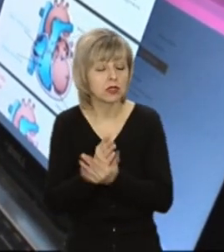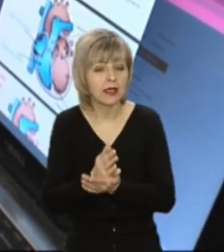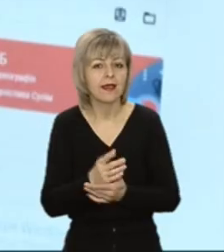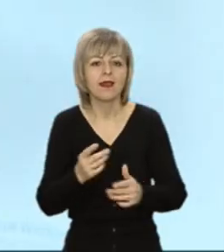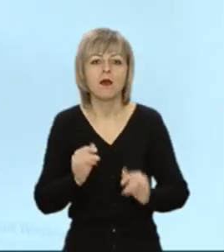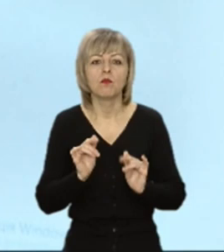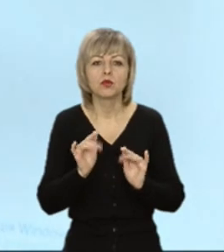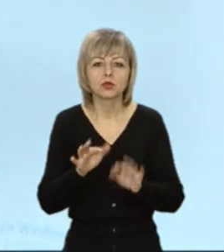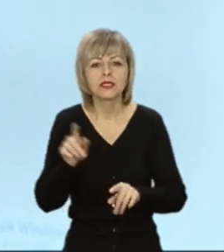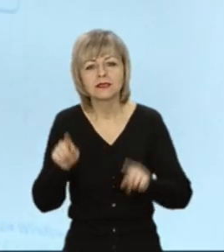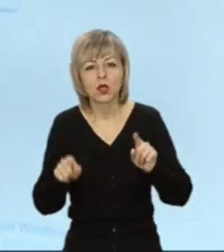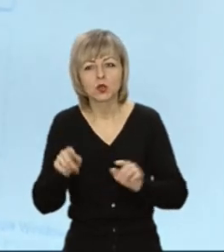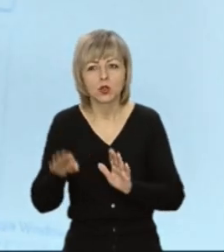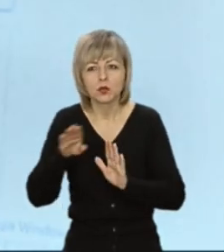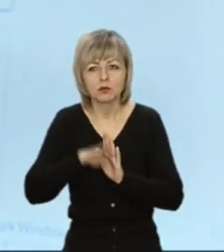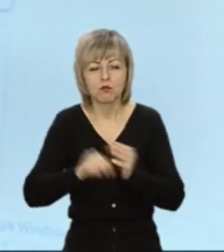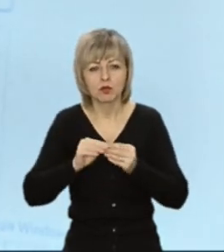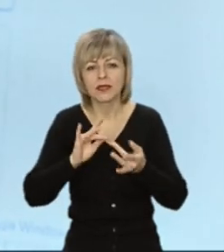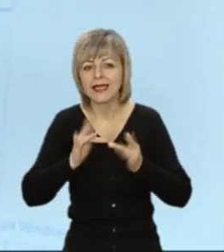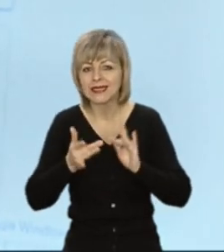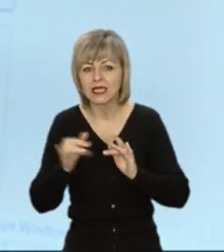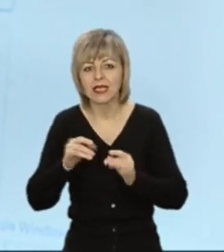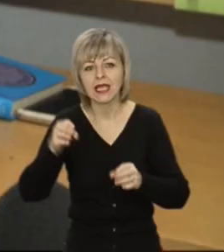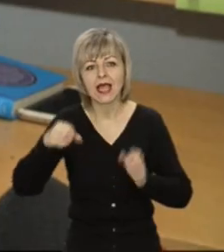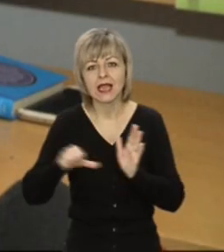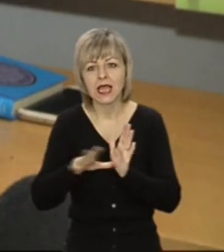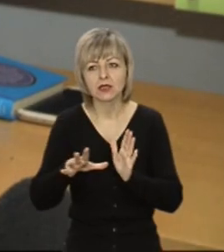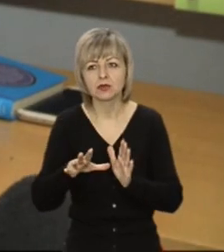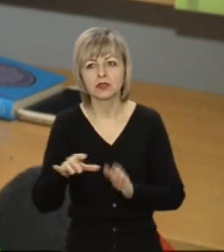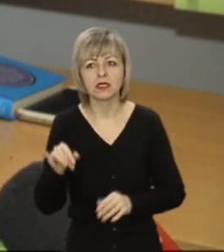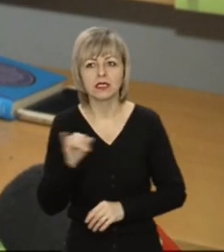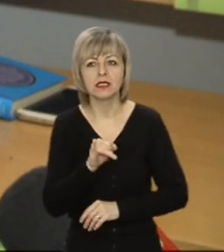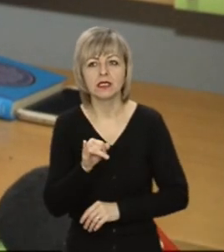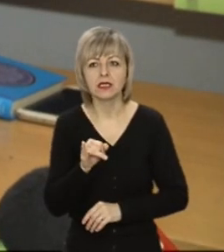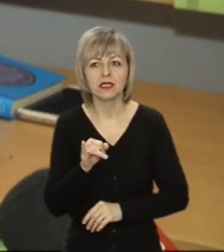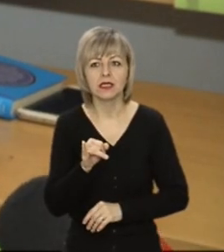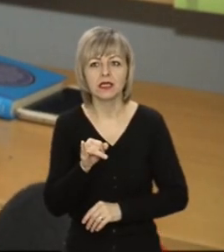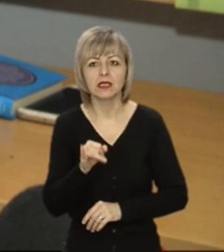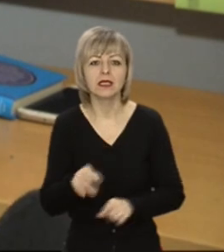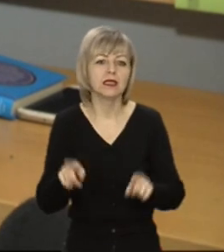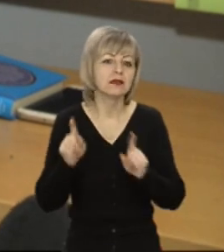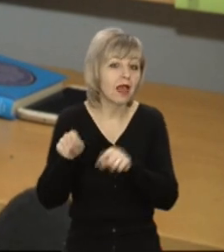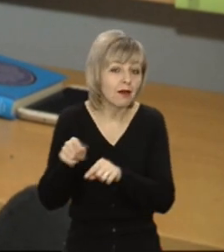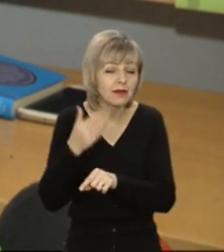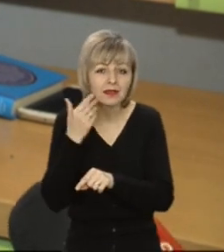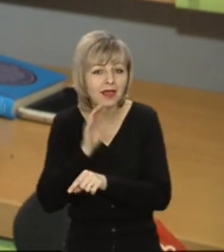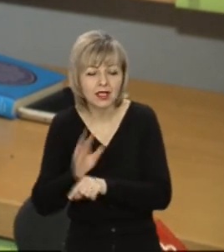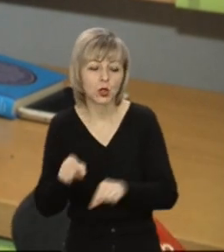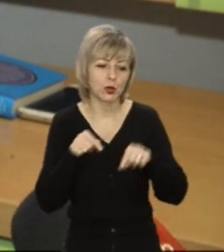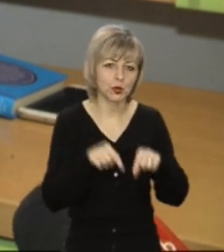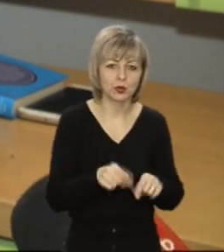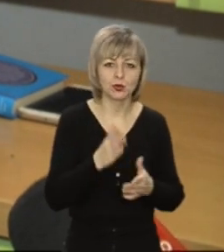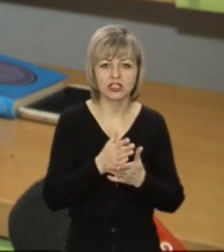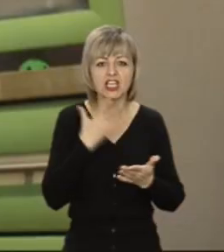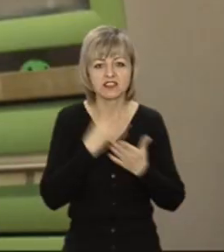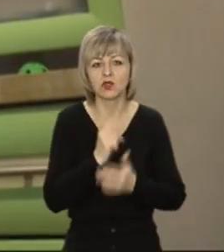Зокрема, процес подекуди ускладнюють проблеми з інтернетом та електрикою. І там нелегко, і тут є